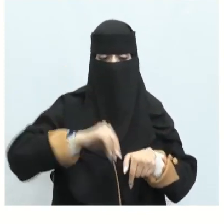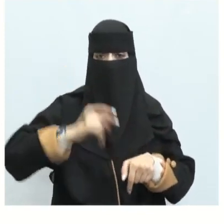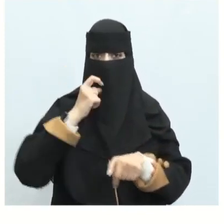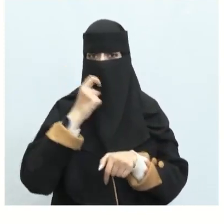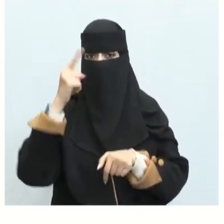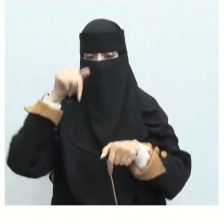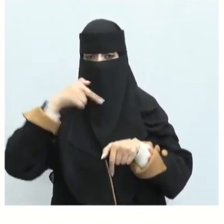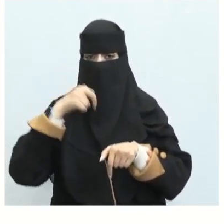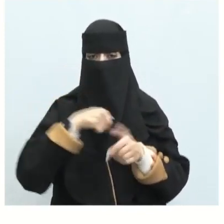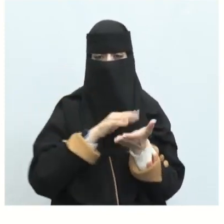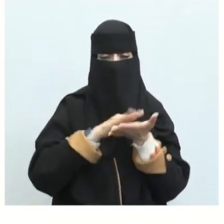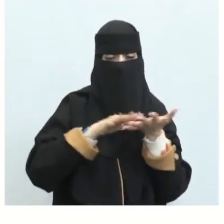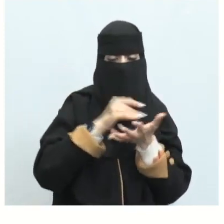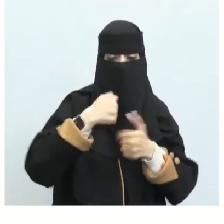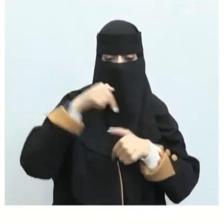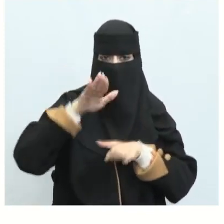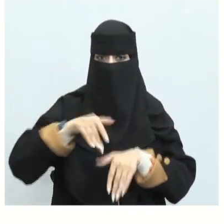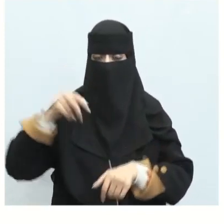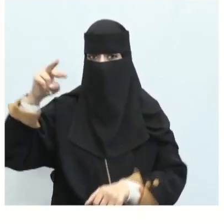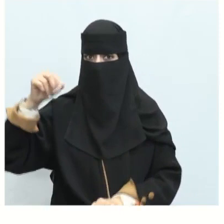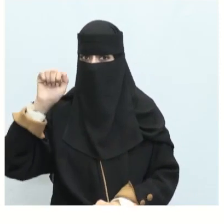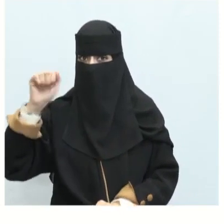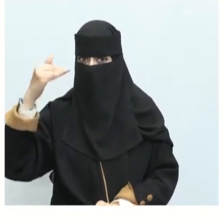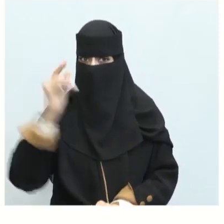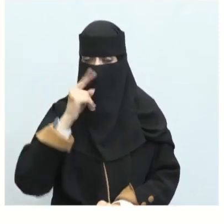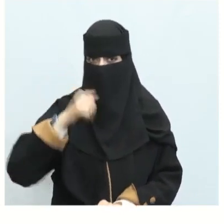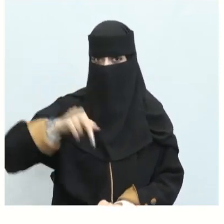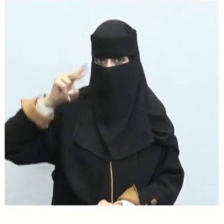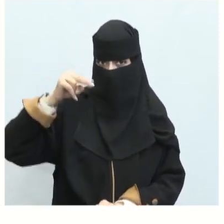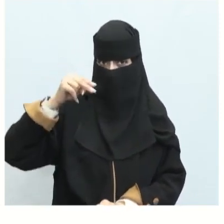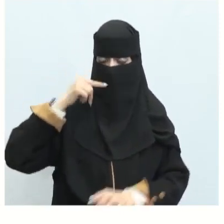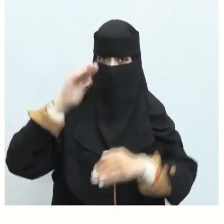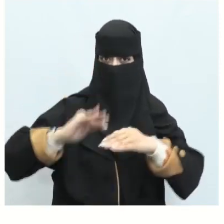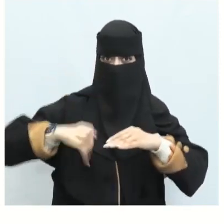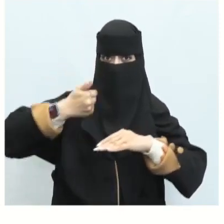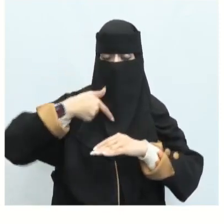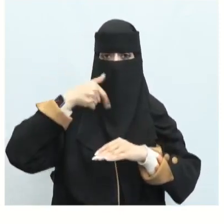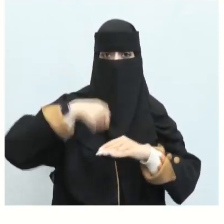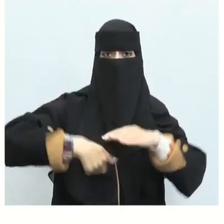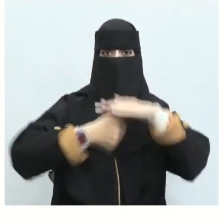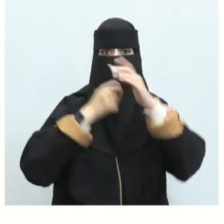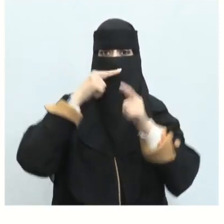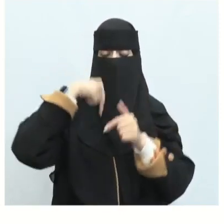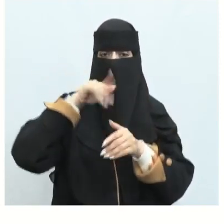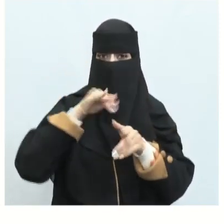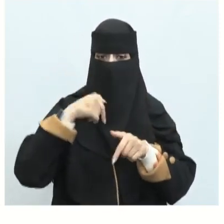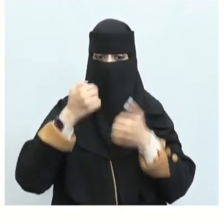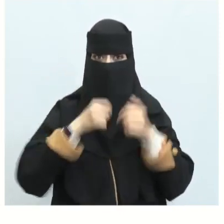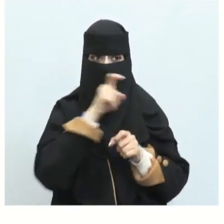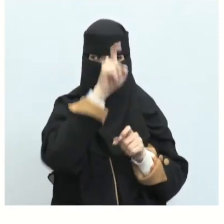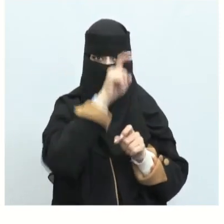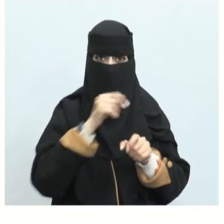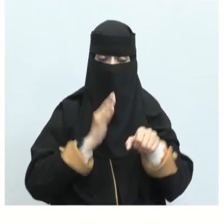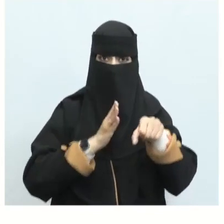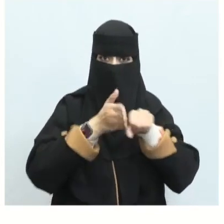وإن صخرا لوالينا وسيدنا وإن صخرا إذا نشتوا لنحار